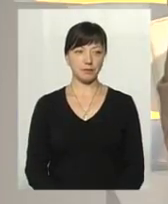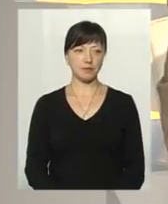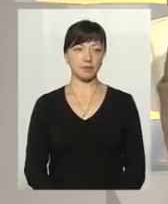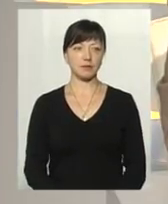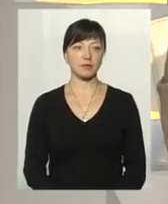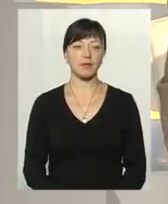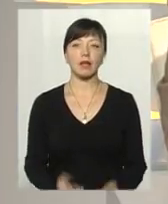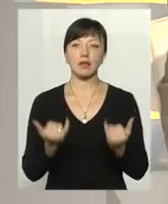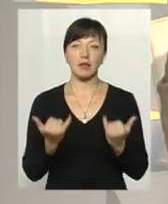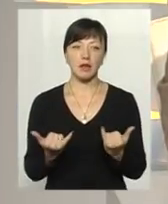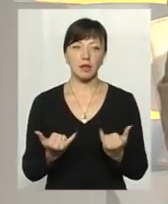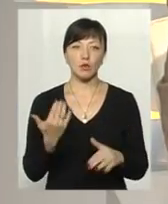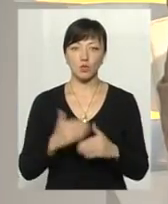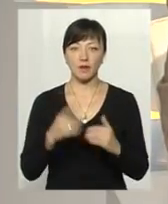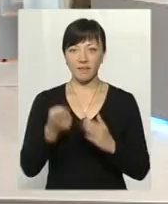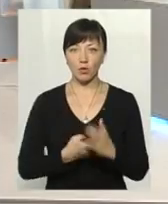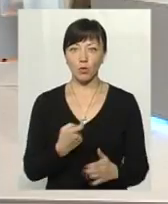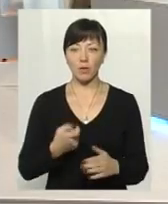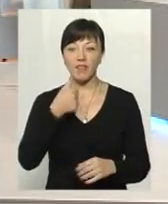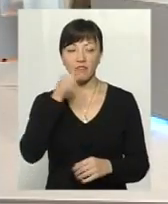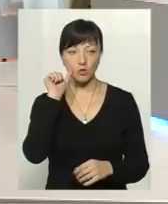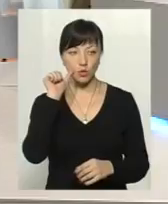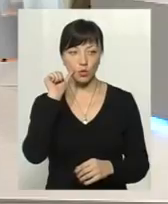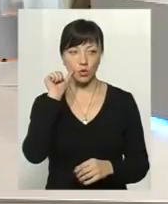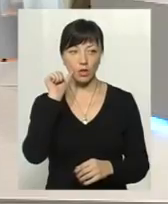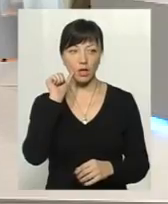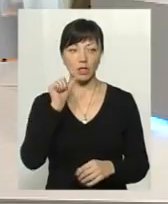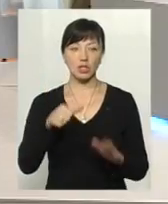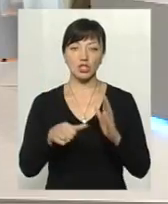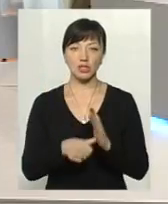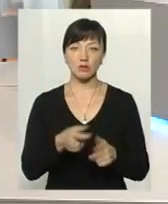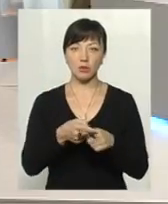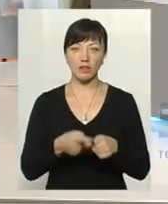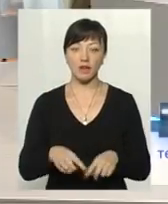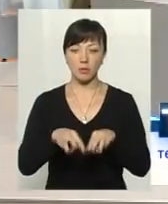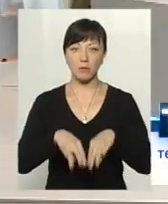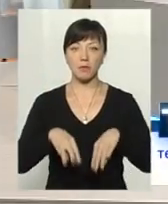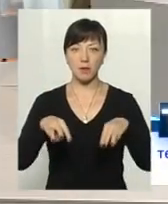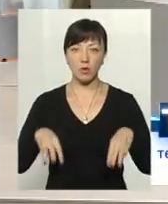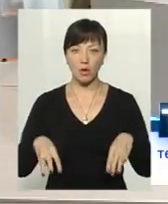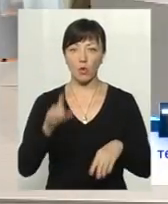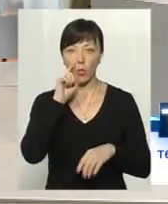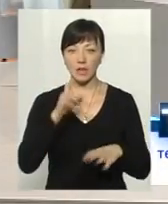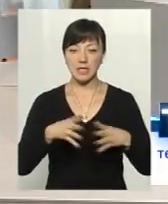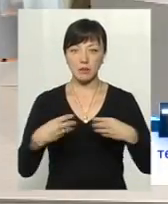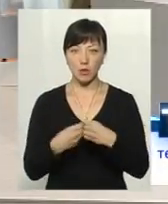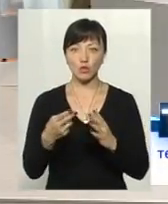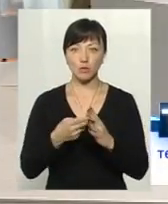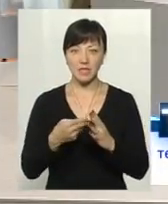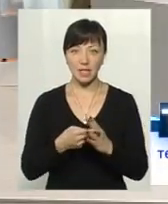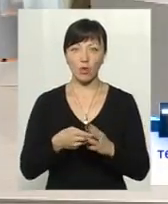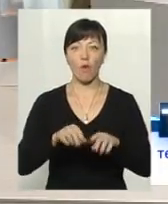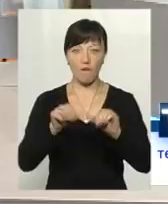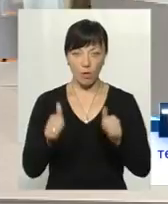Ну от наразі вже відомо, що буквально на вчора 6,5 мільйонів українських родин субсидії оформили і будуть